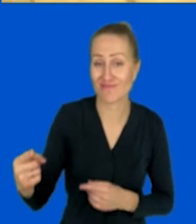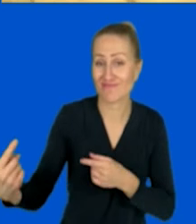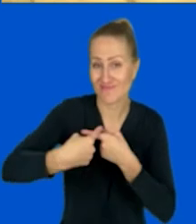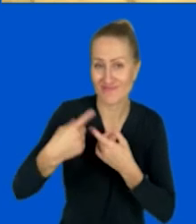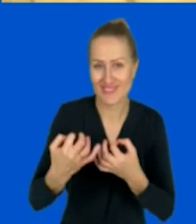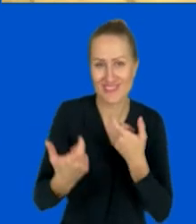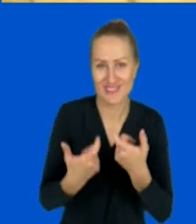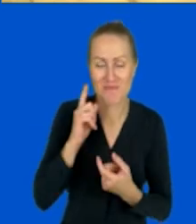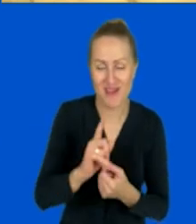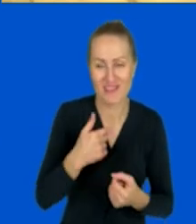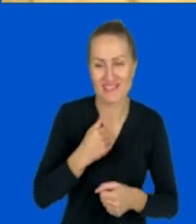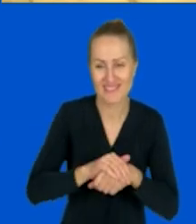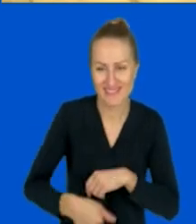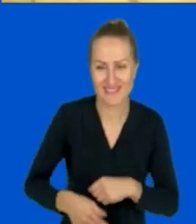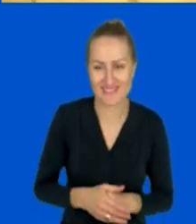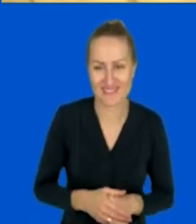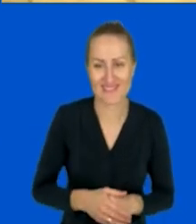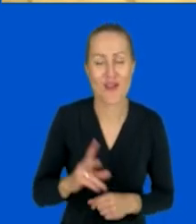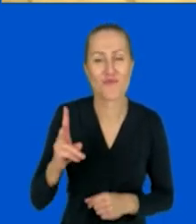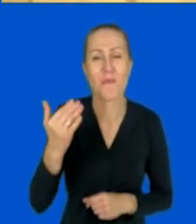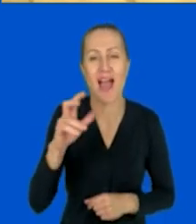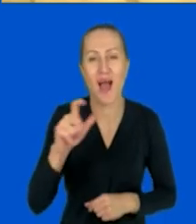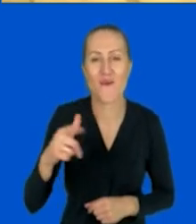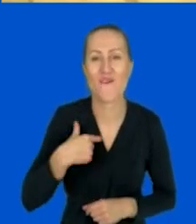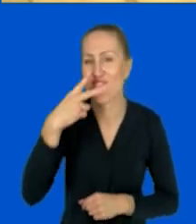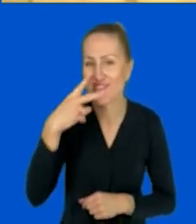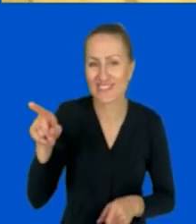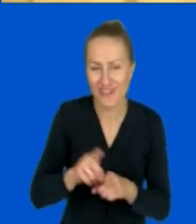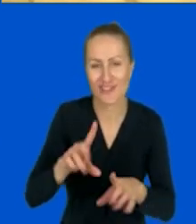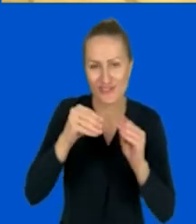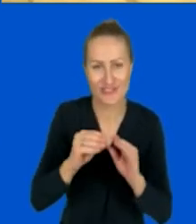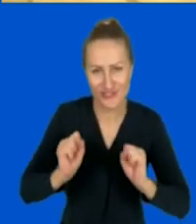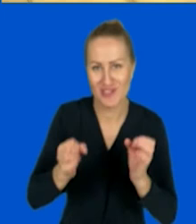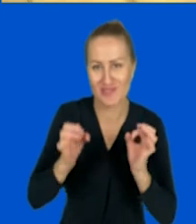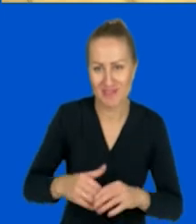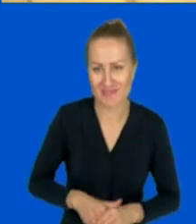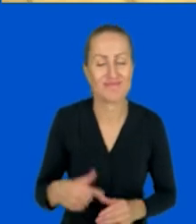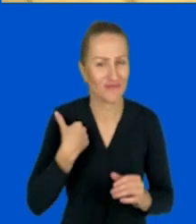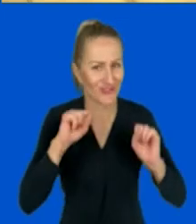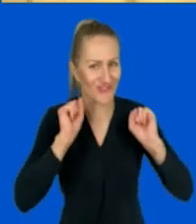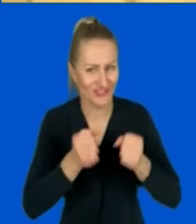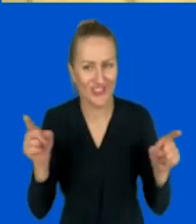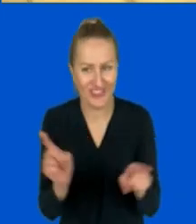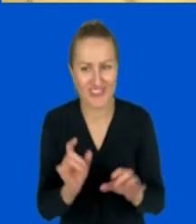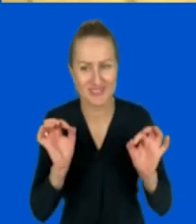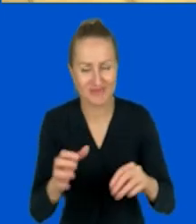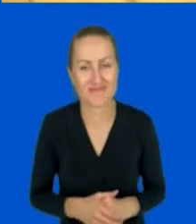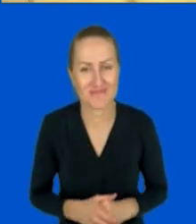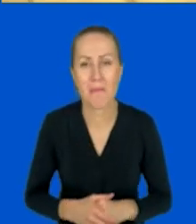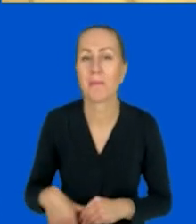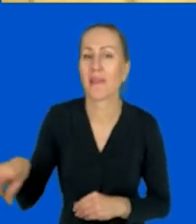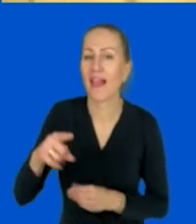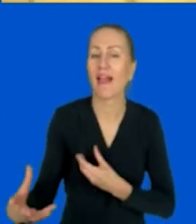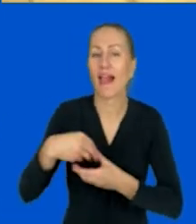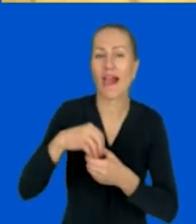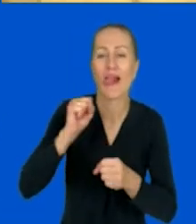Głupi ma zawsze szczęście. No, Michał, widzę Michała. Słuchajcie, działa, cudownie. U mnie działa. U ciebie działa. I Panaski dołączyła,